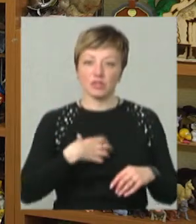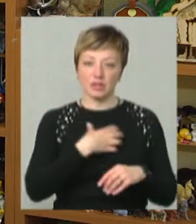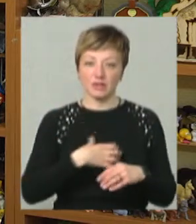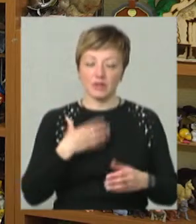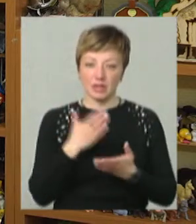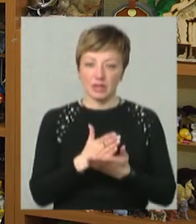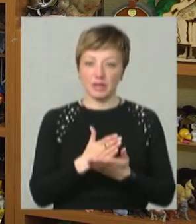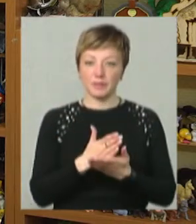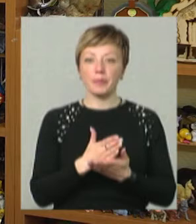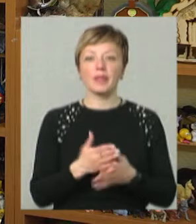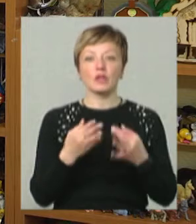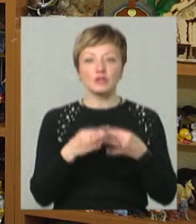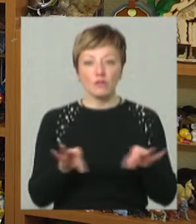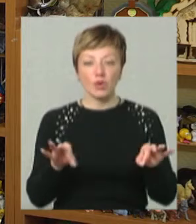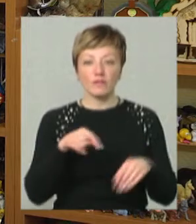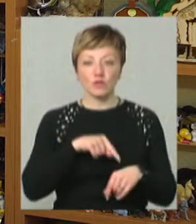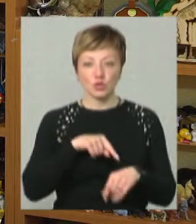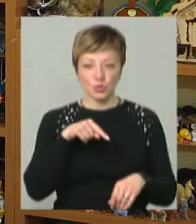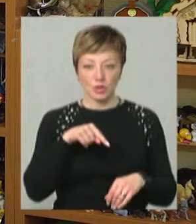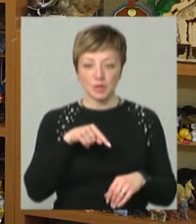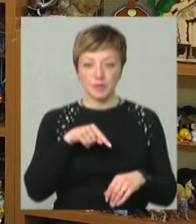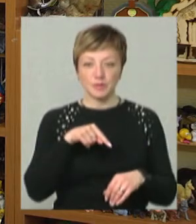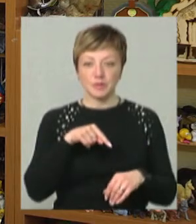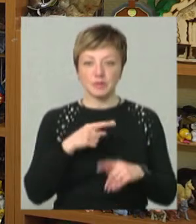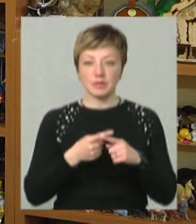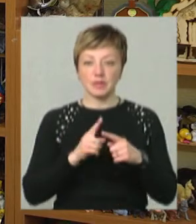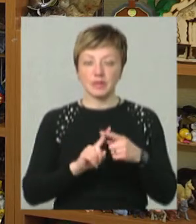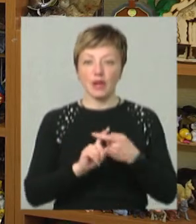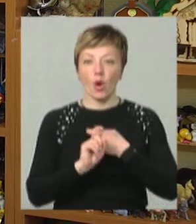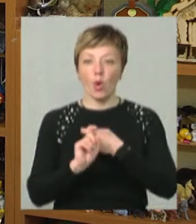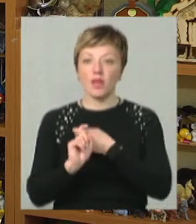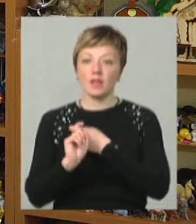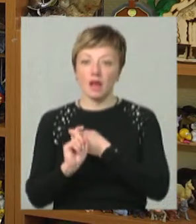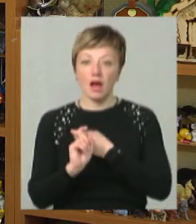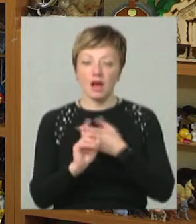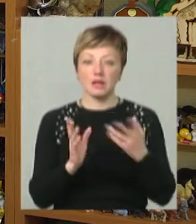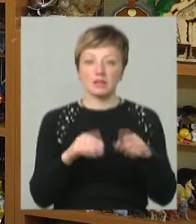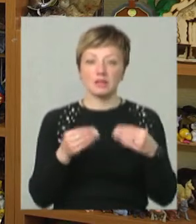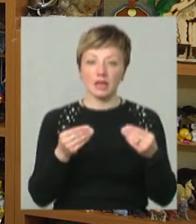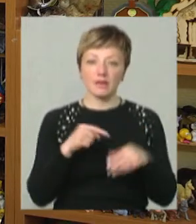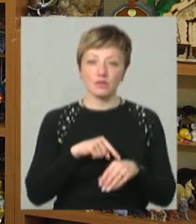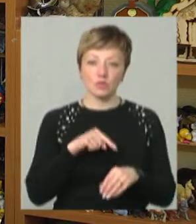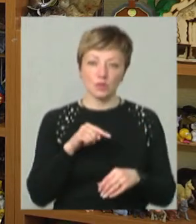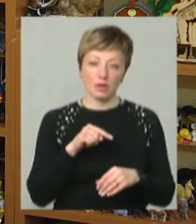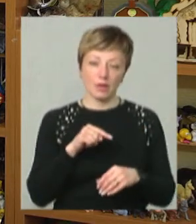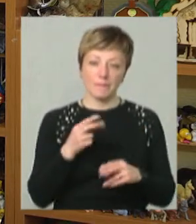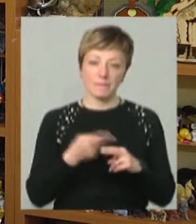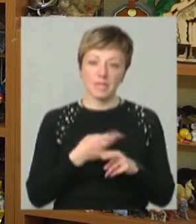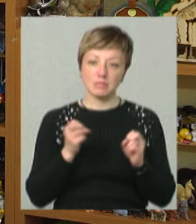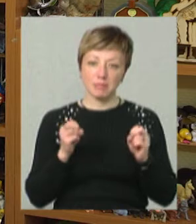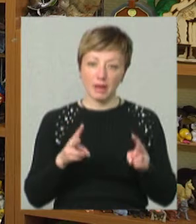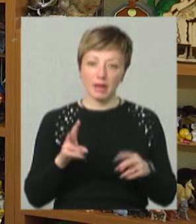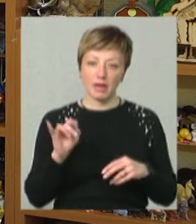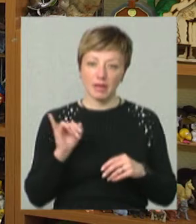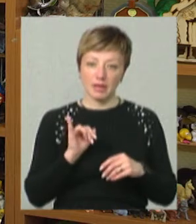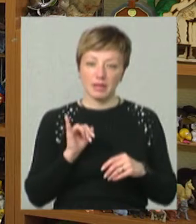річ, яка дозволить їм відчути цей контакт, який дає відчуття безпеки